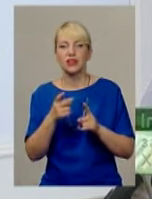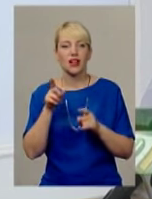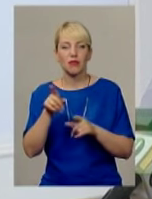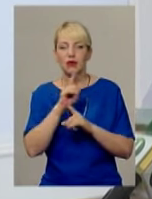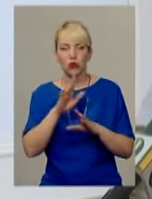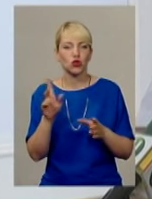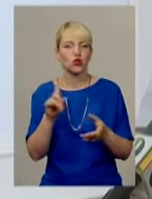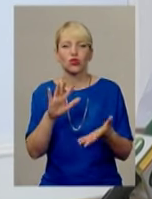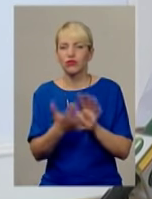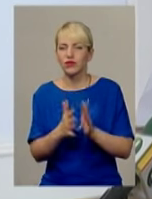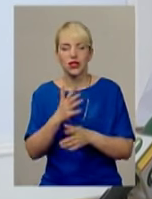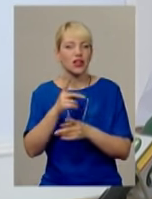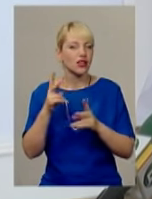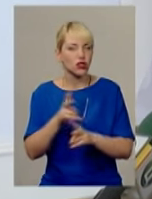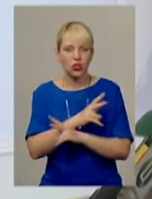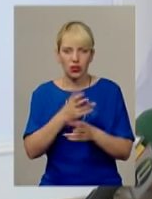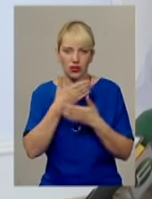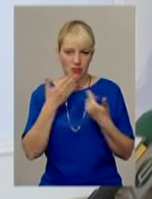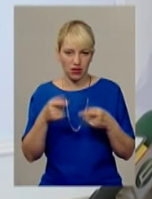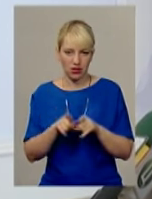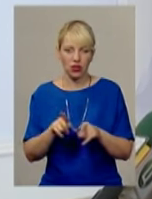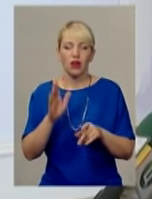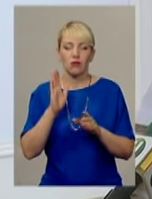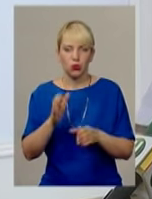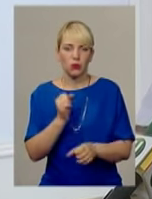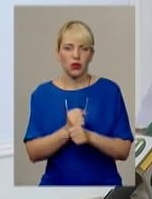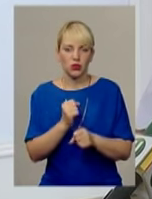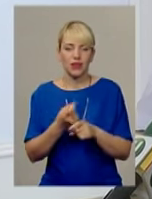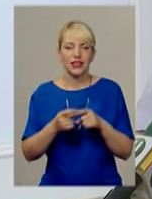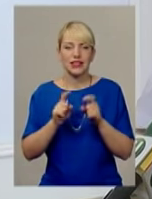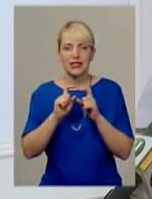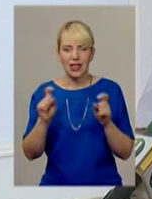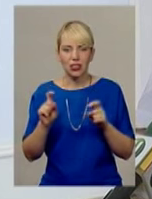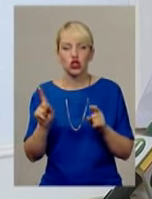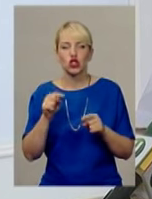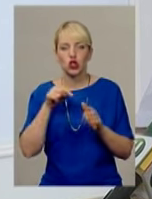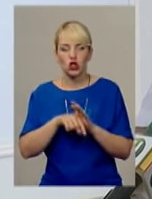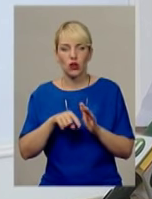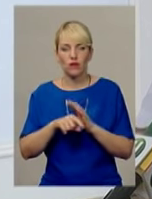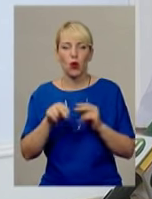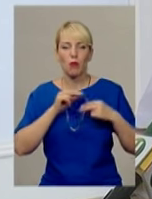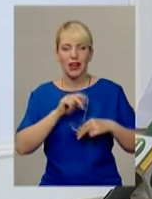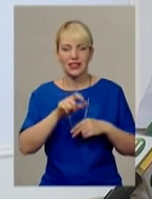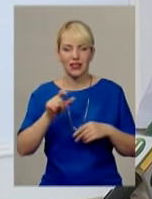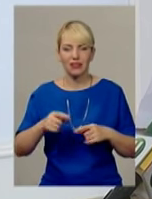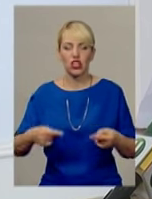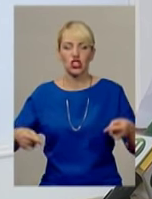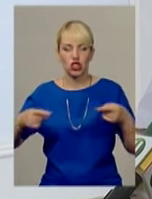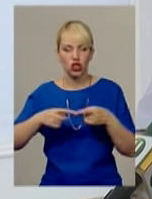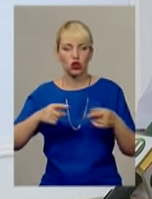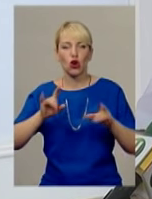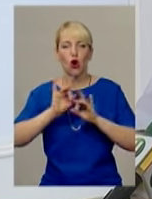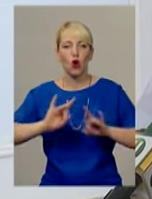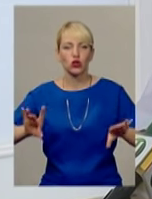мутить, крутить. Ніхто нічого не мутить, не крутить. Заклад буде працювати. Стосовно працівників, чотко озвучено департаментом